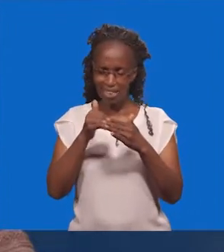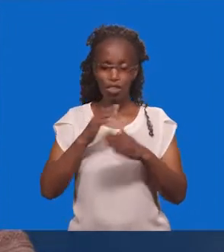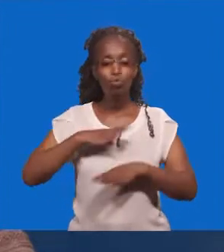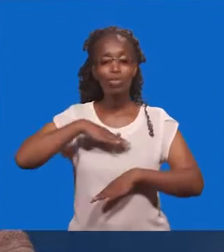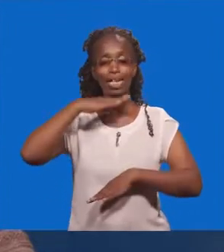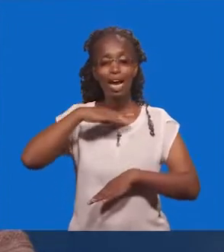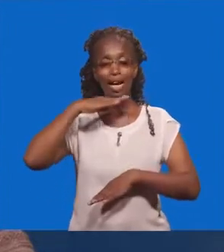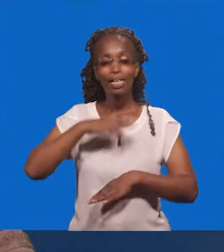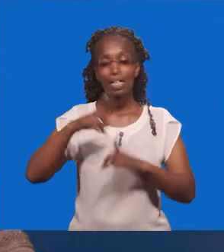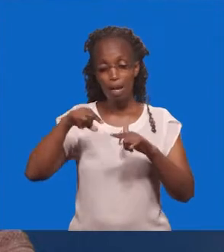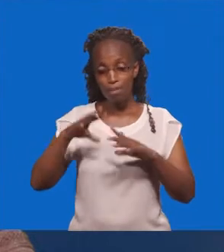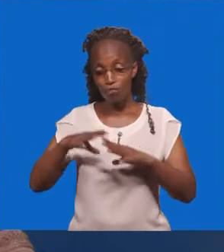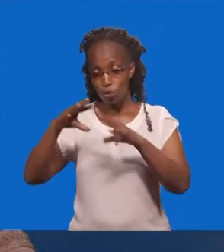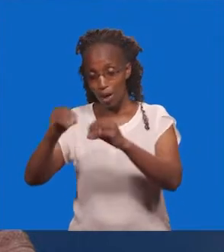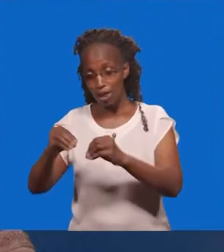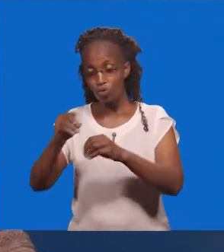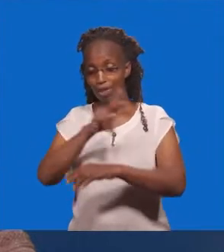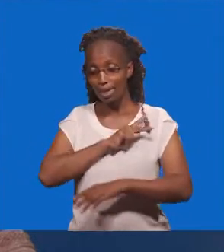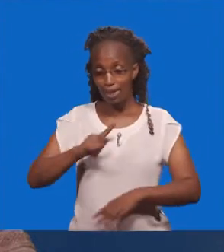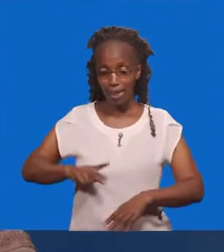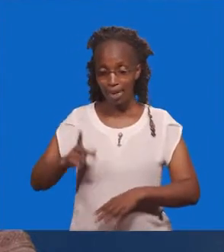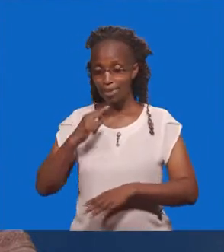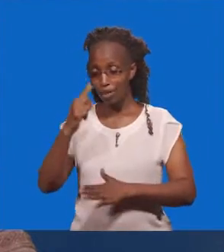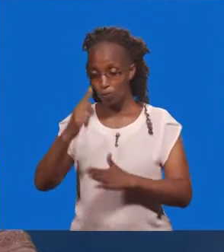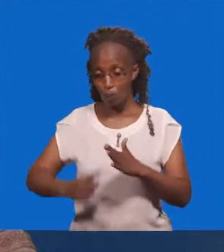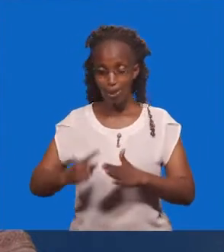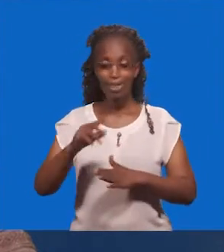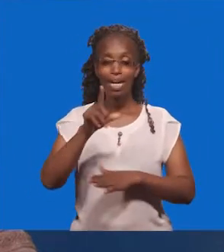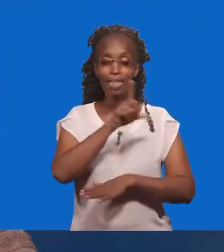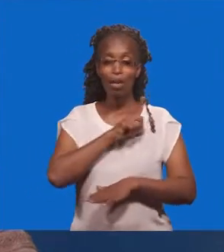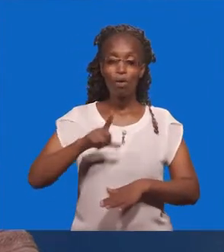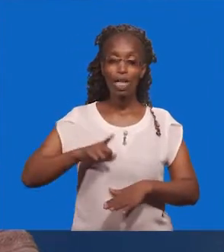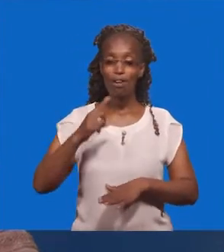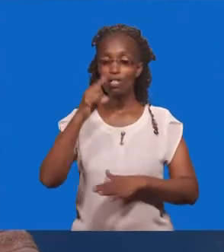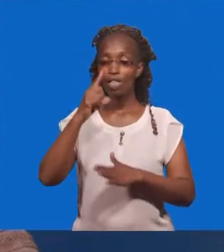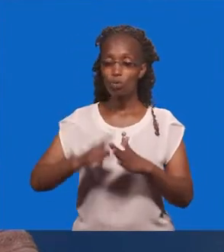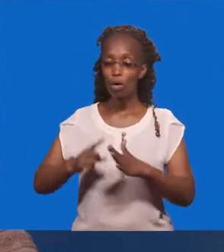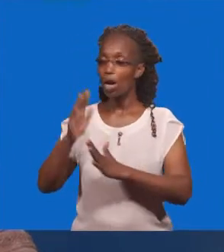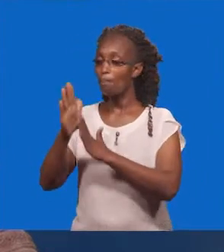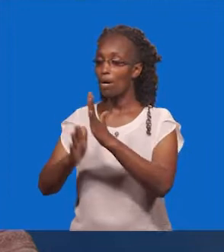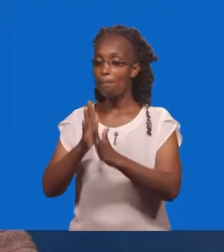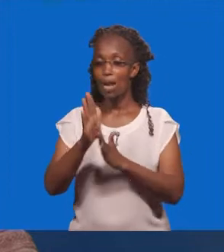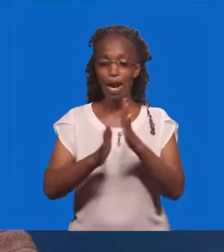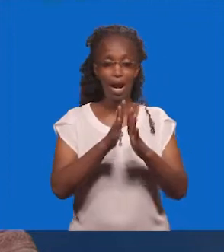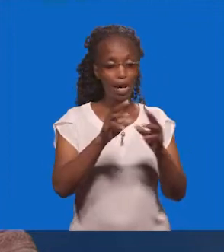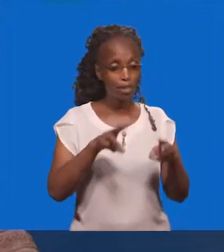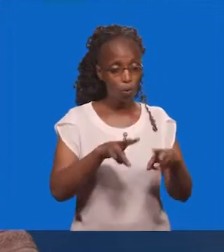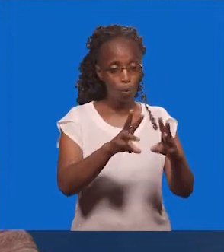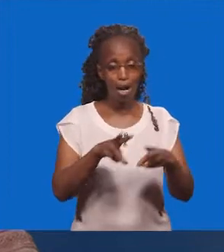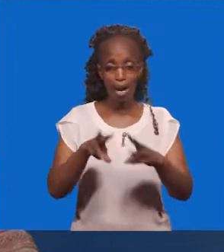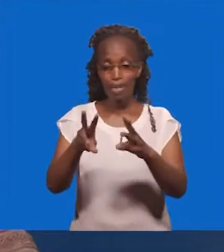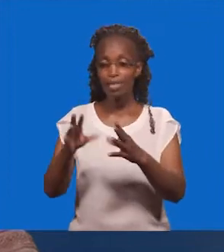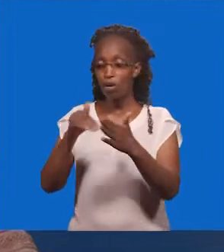waamozi Akaenda kwa mfalme ya kamuambia Mwana asema ivi Tengeneza mambo ya nyumba yako